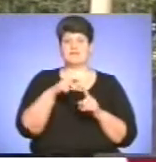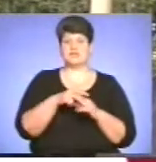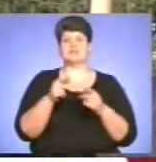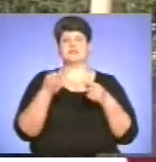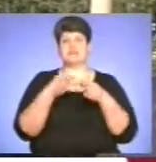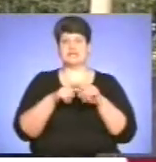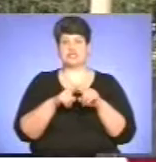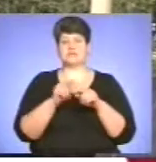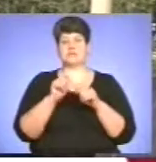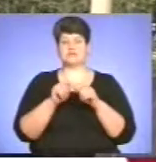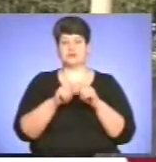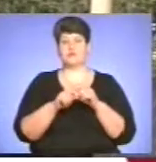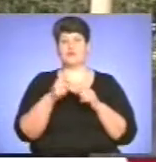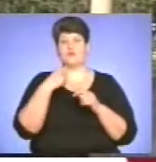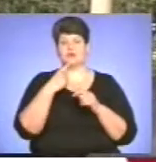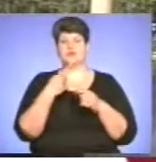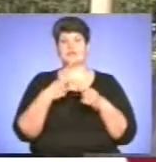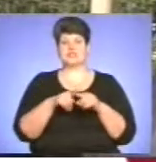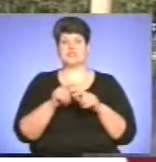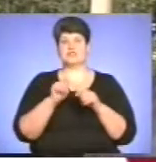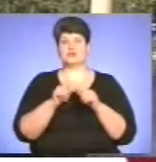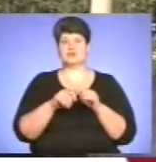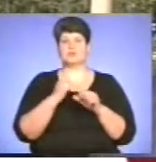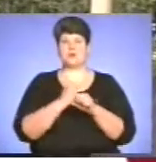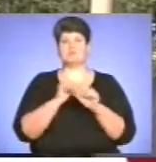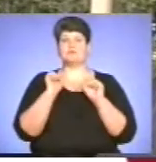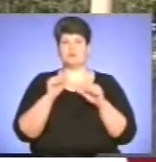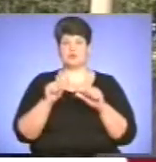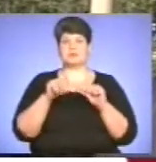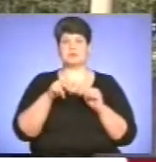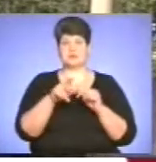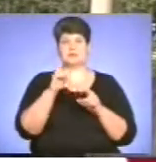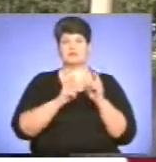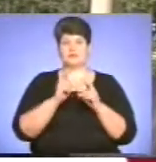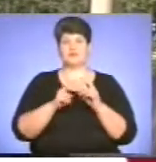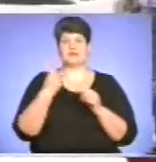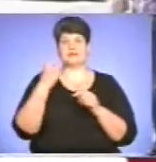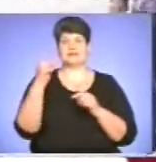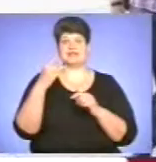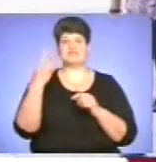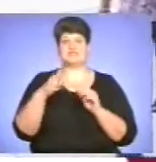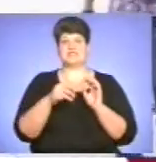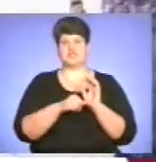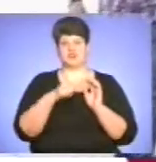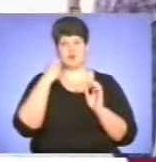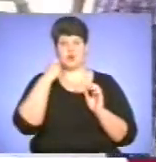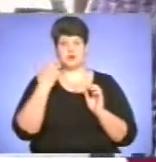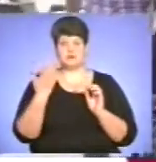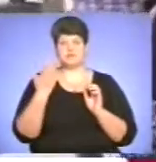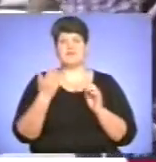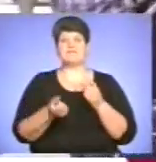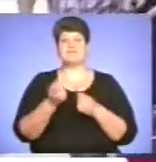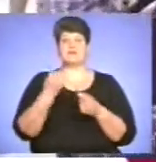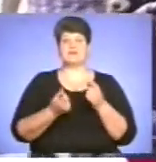інспекторів підраховано, що технічний інспектор праці може відвідати підприємство один раз в 36 років. Офіційна статистика виявляє лише